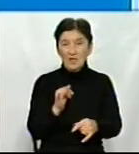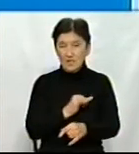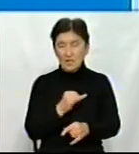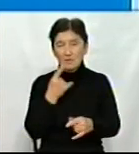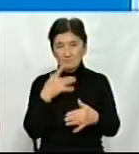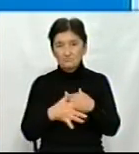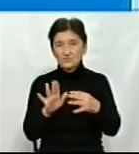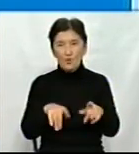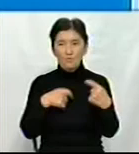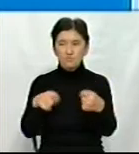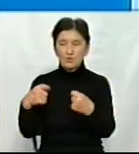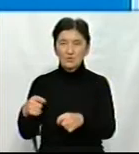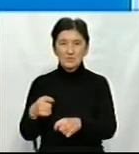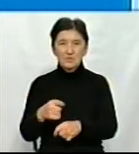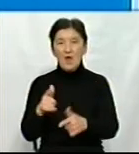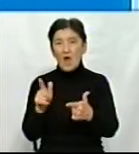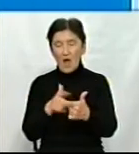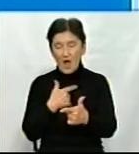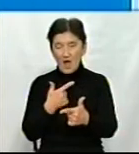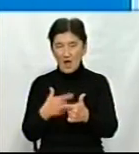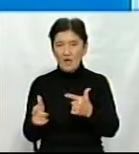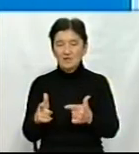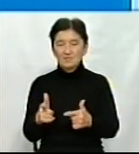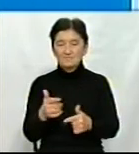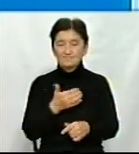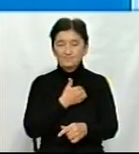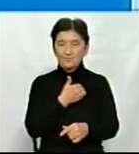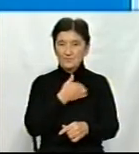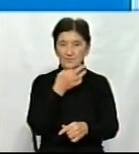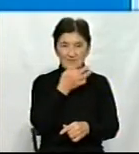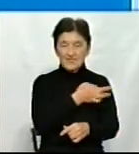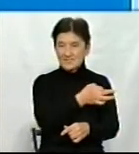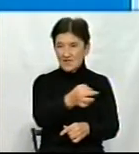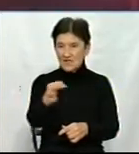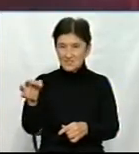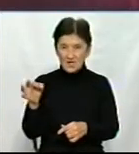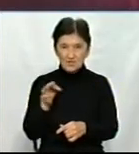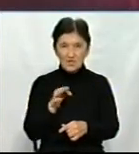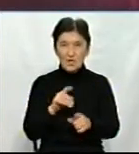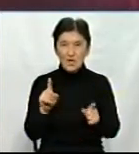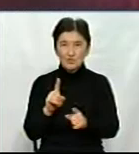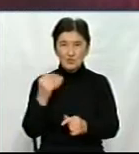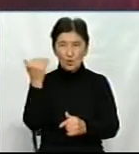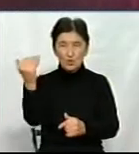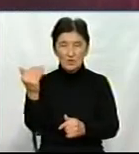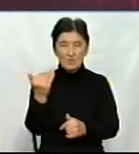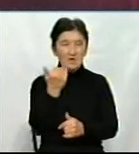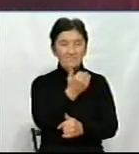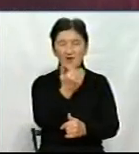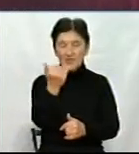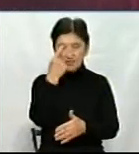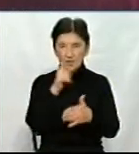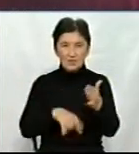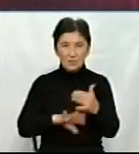не дуже. Я хочу тільки сказати для наших глядачів і слухачів, що пані Ірина, ви не повірите, вона